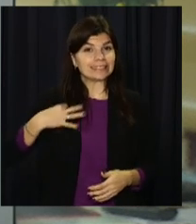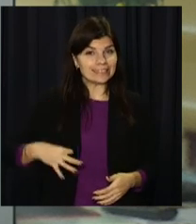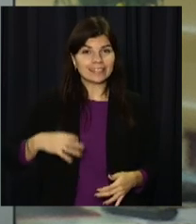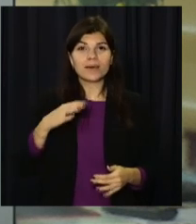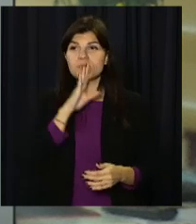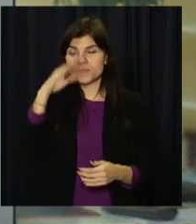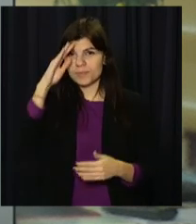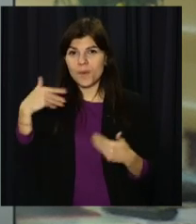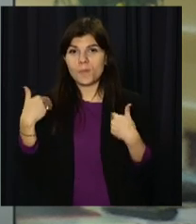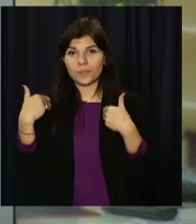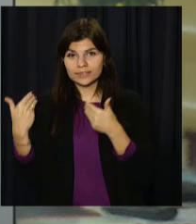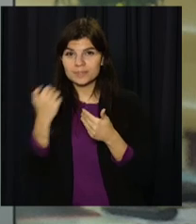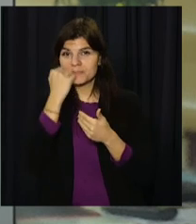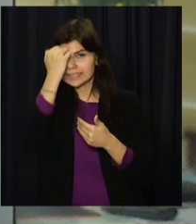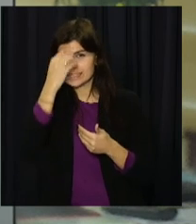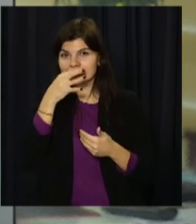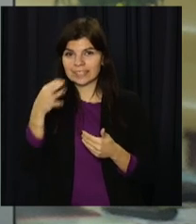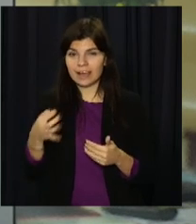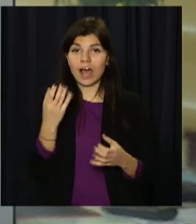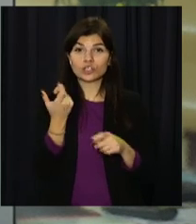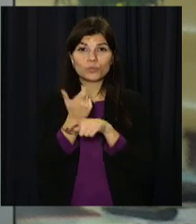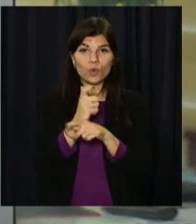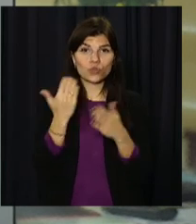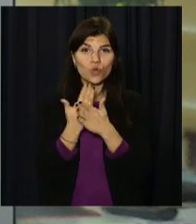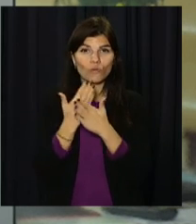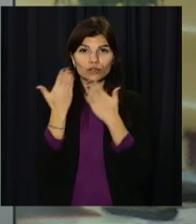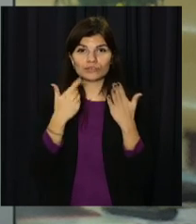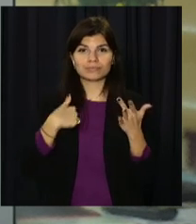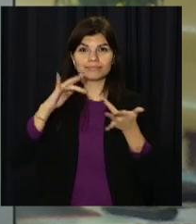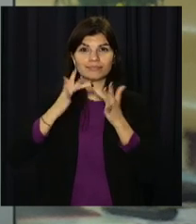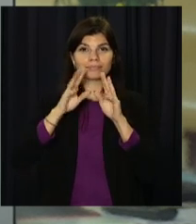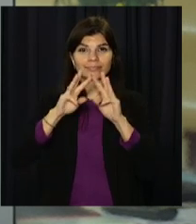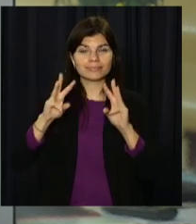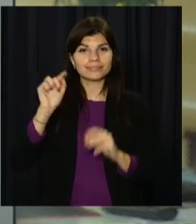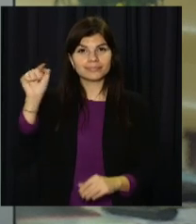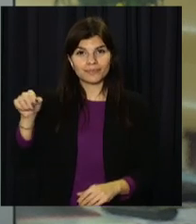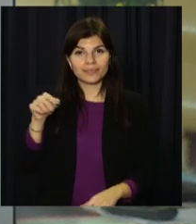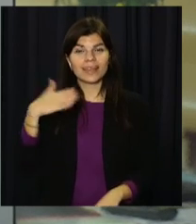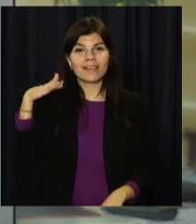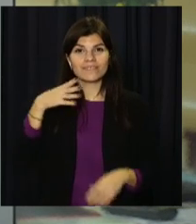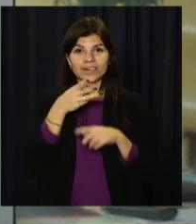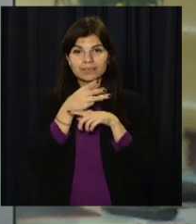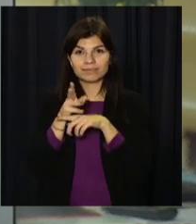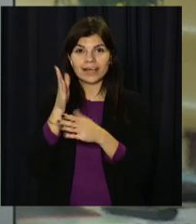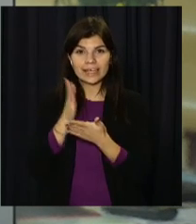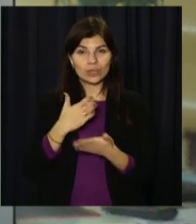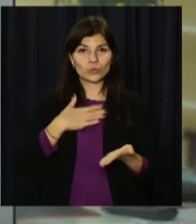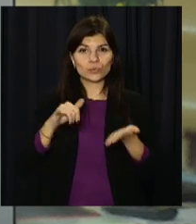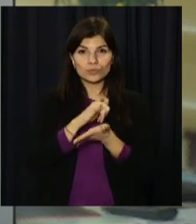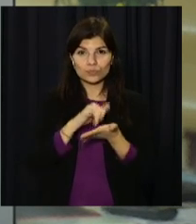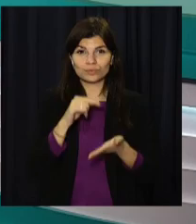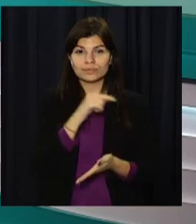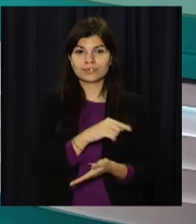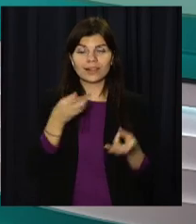цей день у сімейному колі. А ще більше новин на нашому сайті opentv.media. Сюжети переглядайте на ютуб